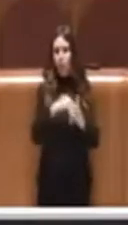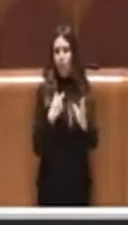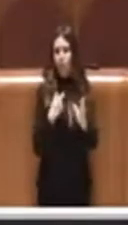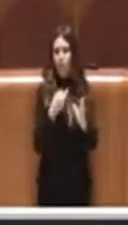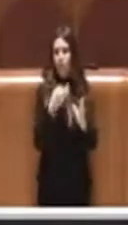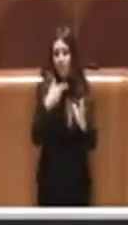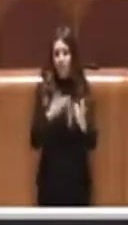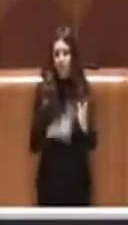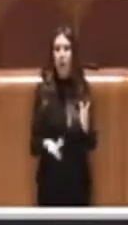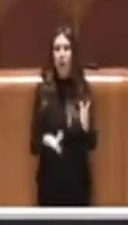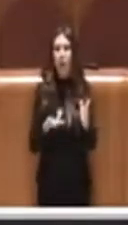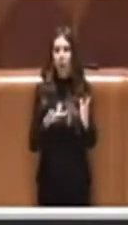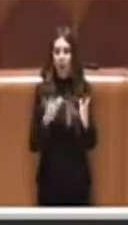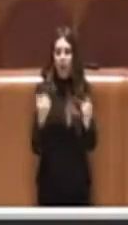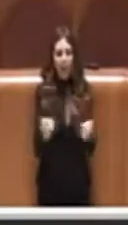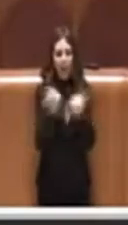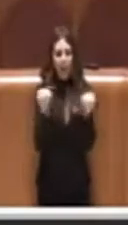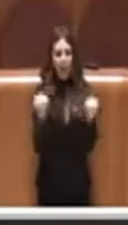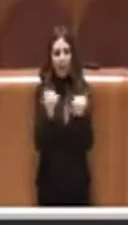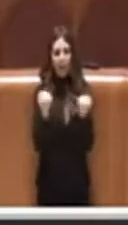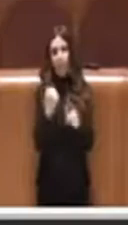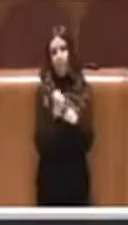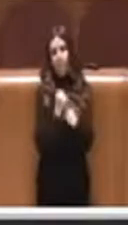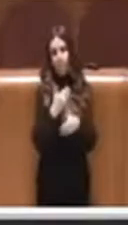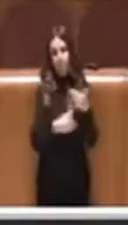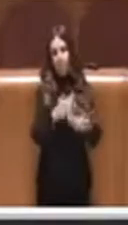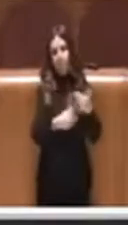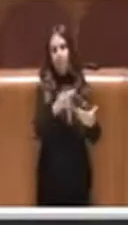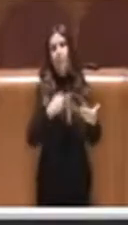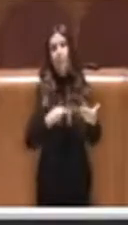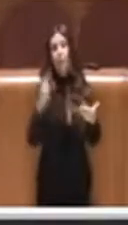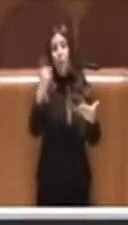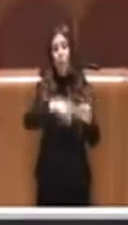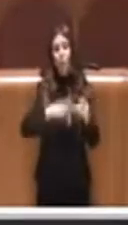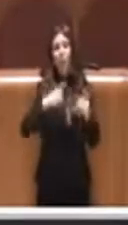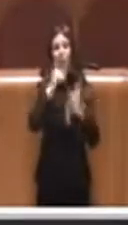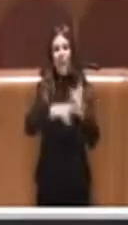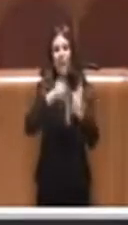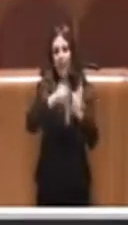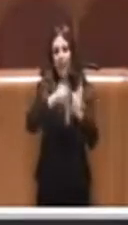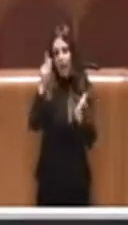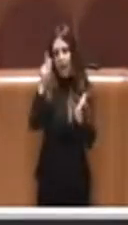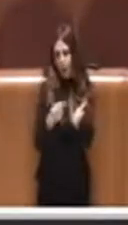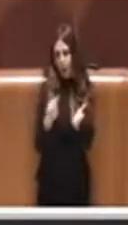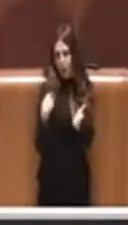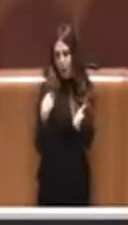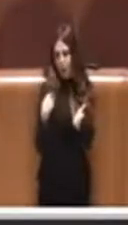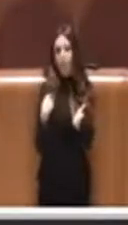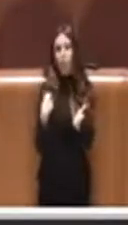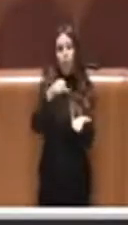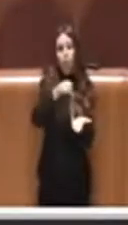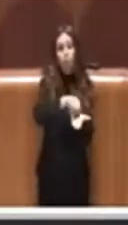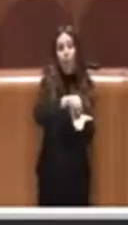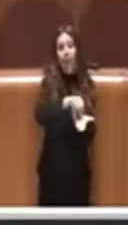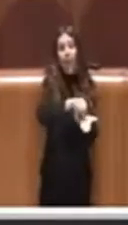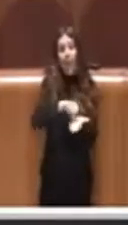portando avanti questo tipo di attività. Peraltro nella delibera che abbiamo appena approvato sui centri di raccolta,